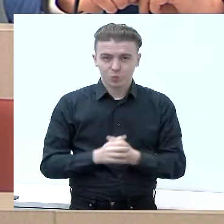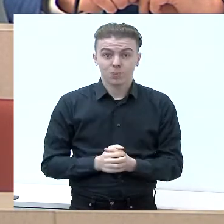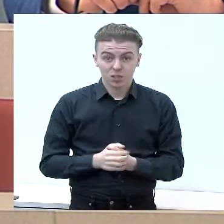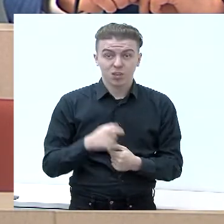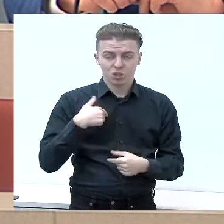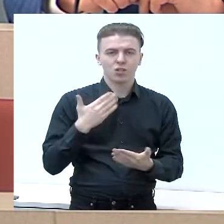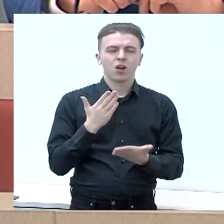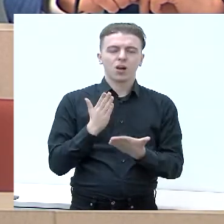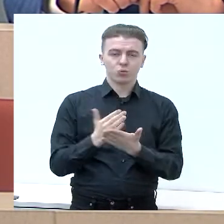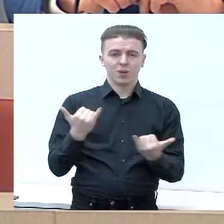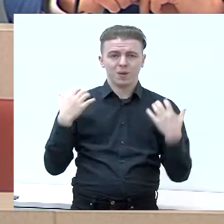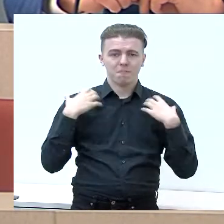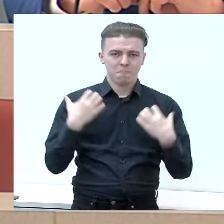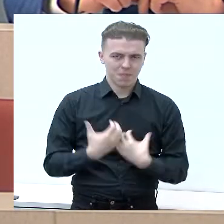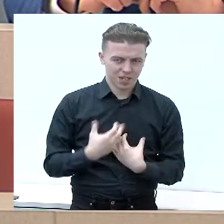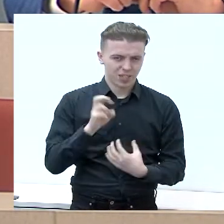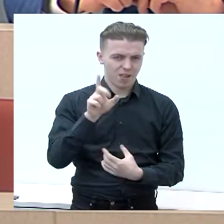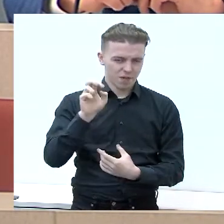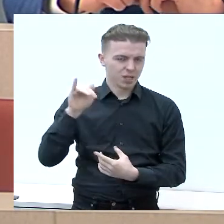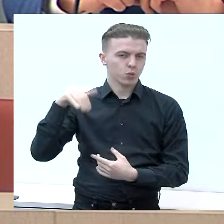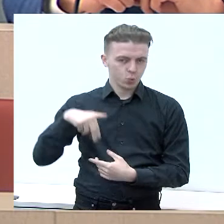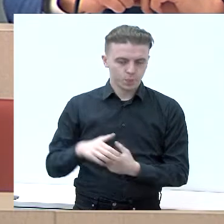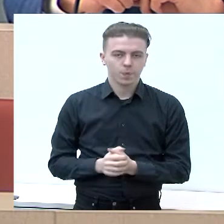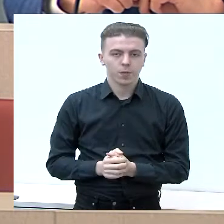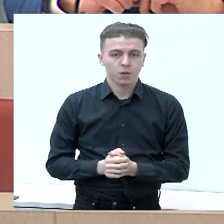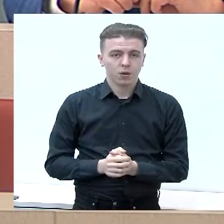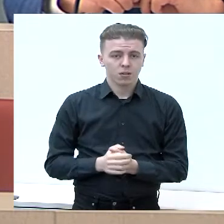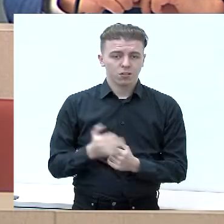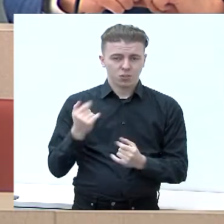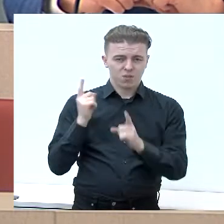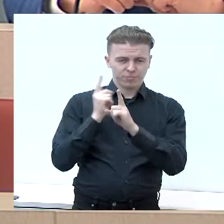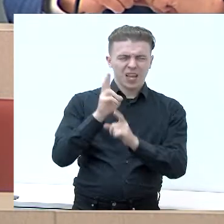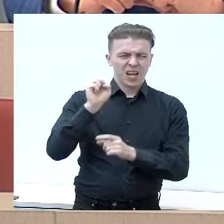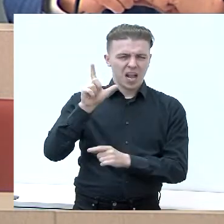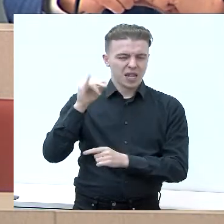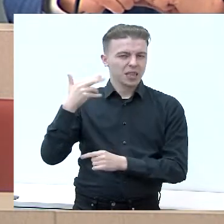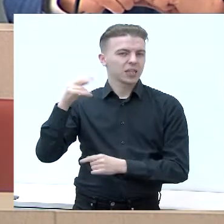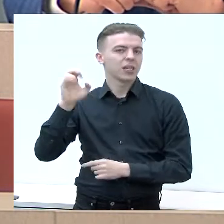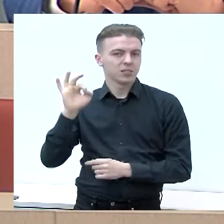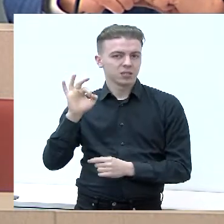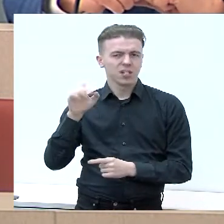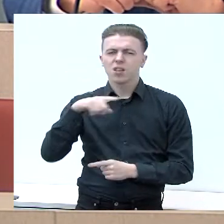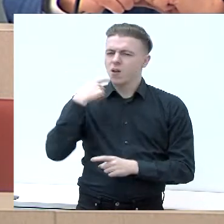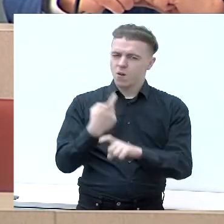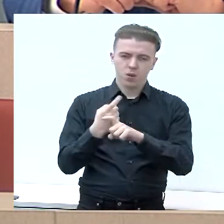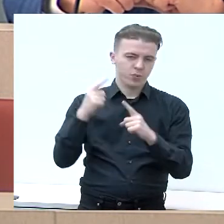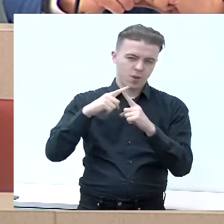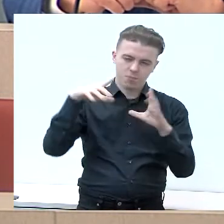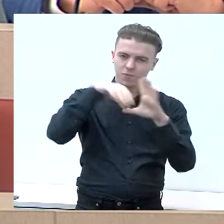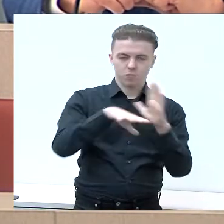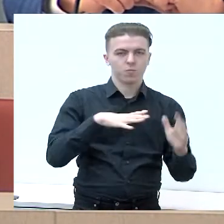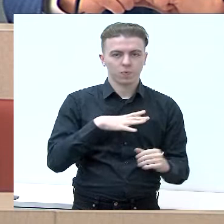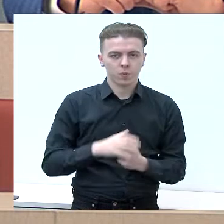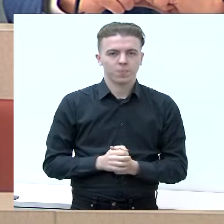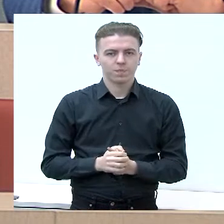suvaldybės meras. Mane šiandieną atleidėjo Algis Kaleininkas, daugkartinis tarybos narys. Taip pat Karolis Babetskas,